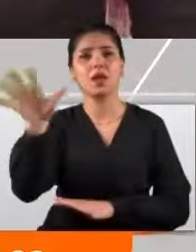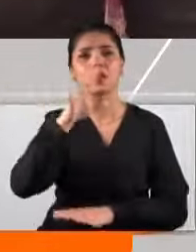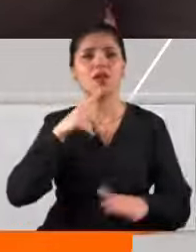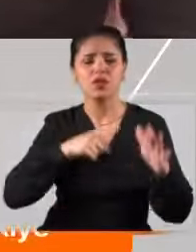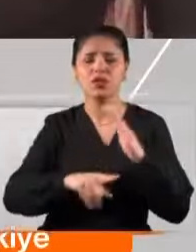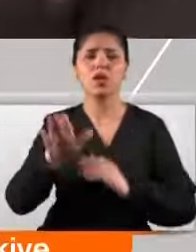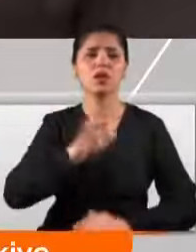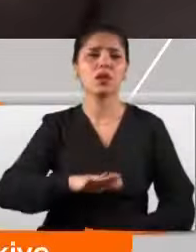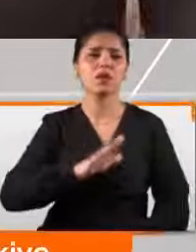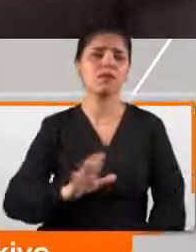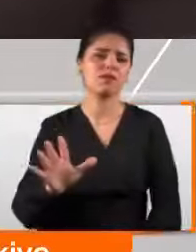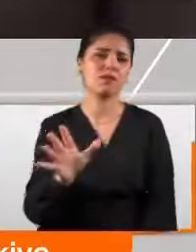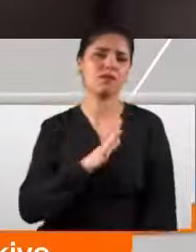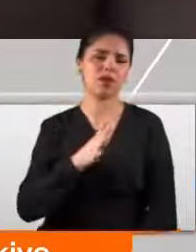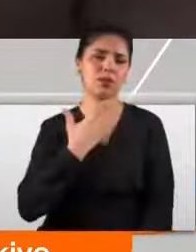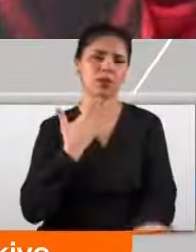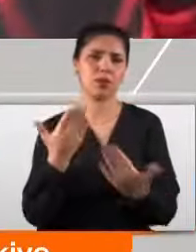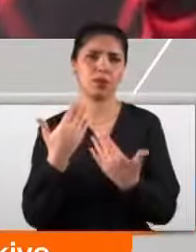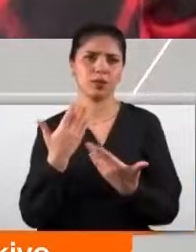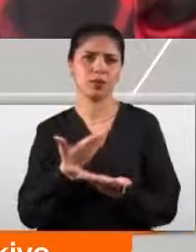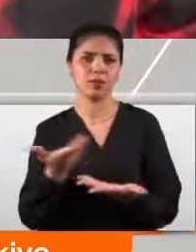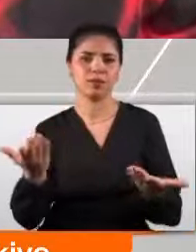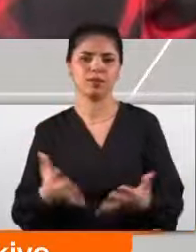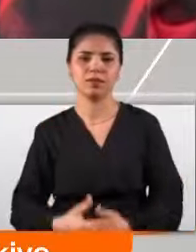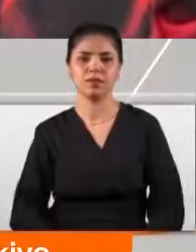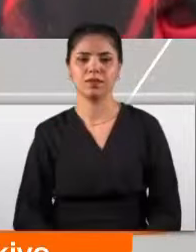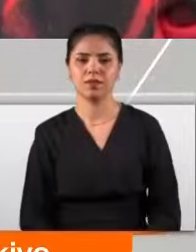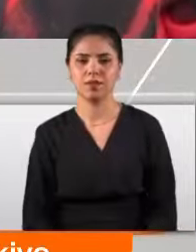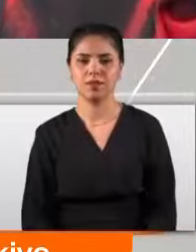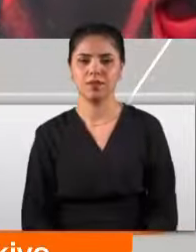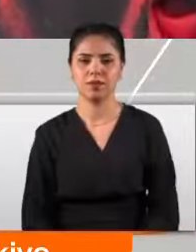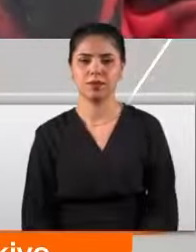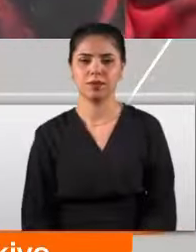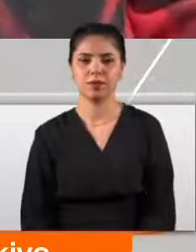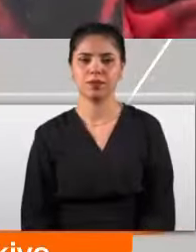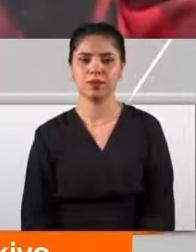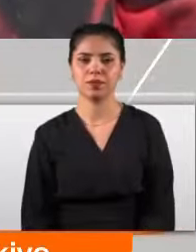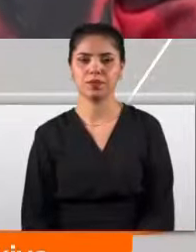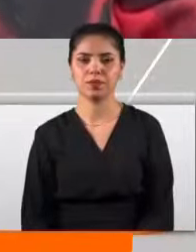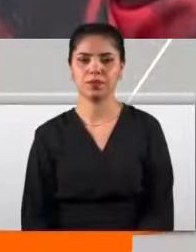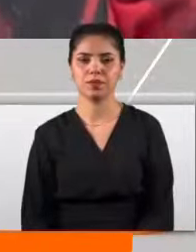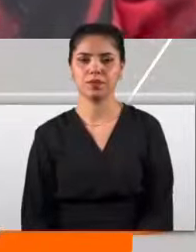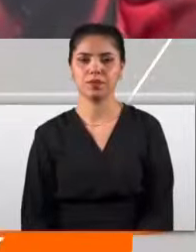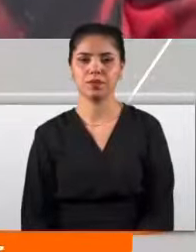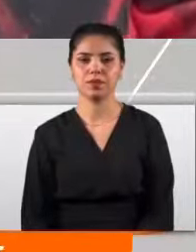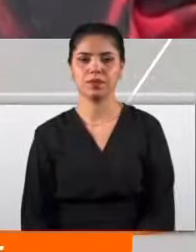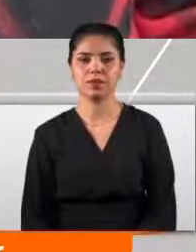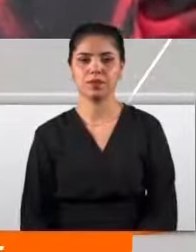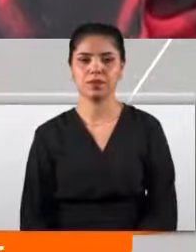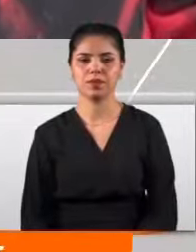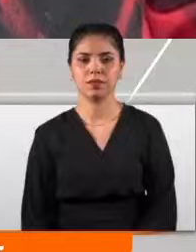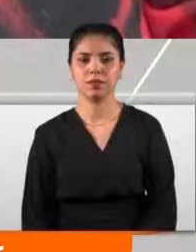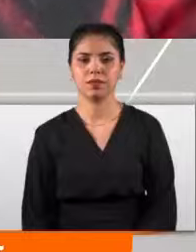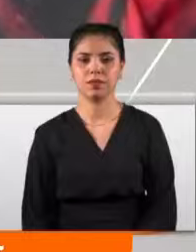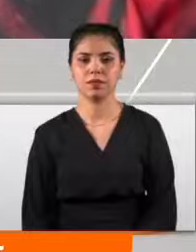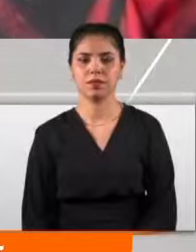olsun, yol olsun. Oyunumuzu sandıkta kullanacağız. Muğla ve Bodrum için büyük bir şans. Hizmet istiyorlarsa her iki başkanın da